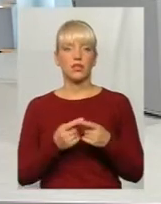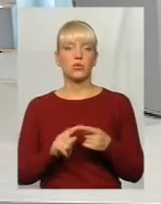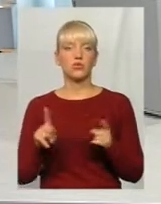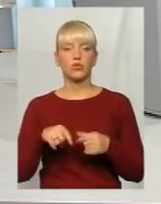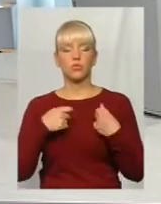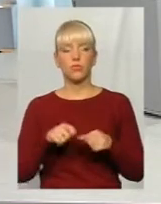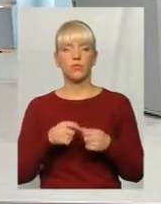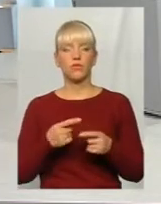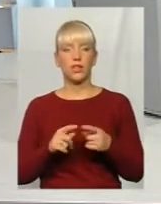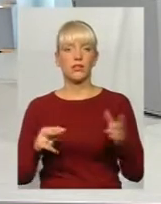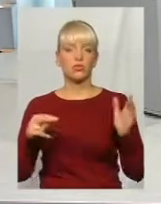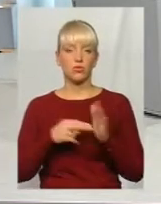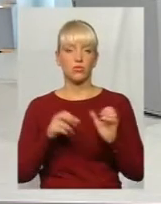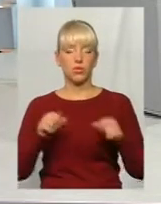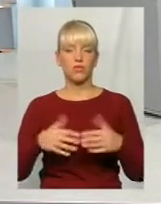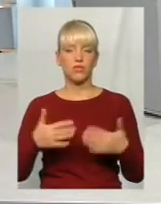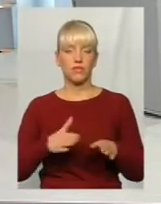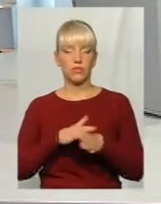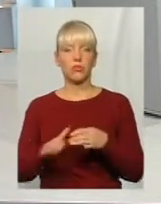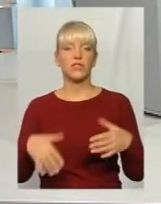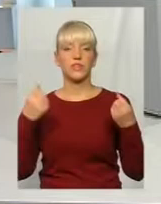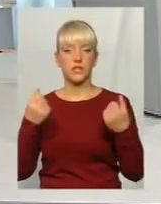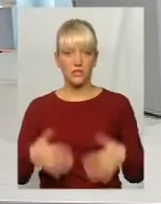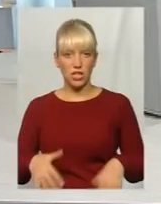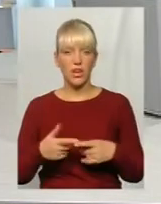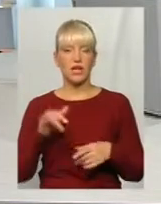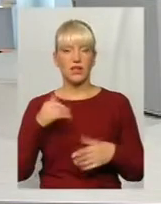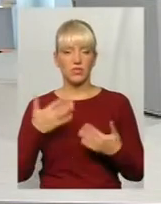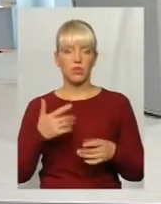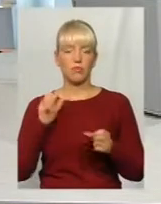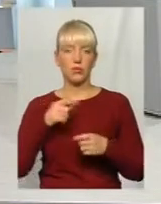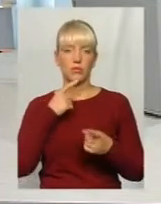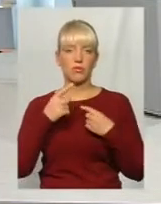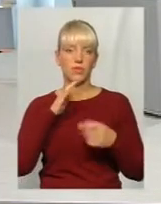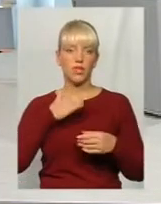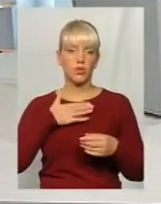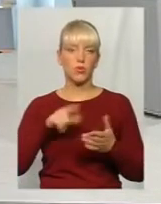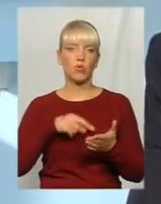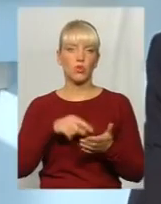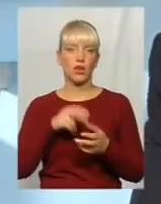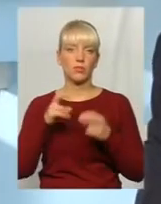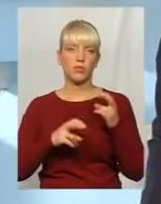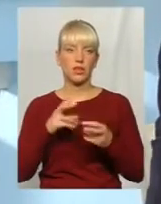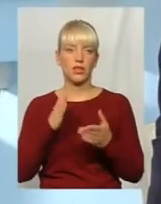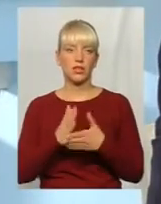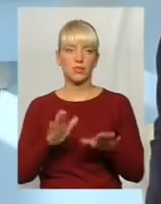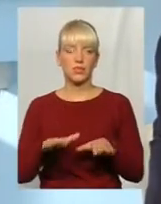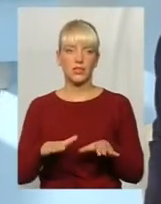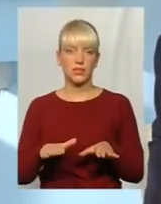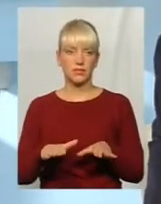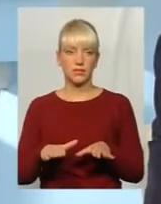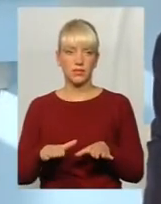підключення може відбуватися вже, і воно вже буде відбуватися нашими комунальними підприємствами, але, власне, є в місті так само,